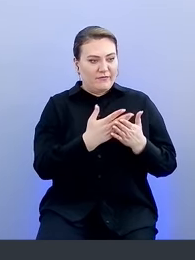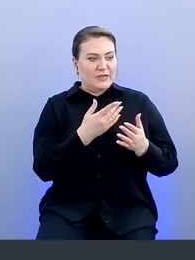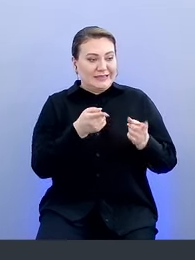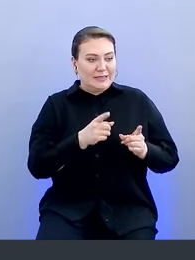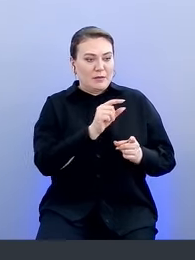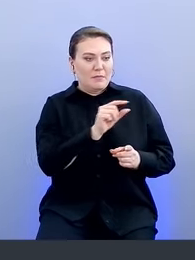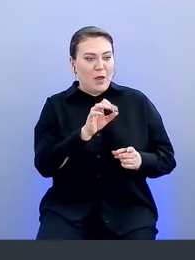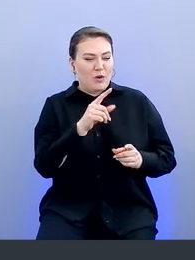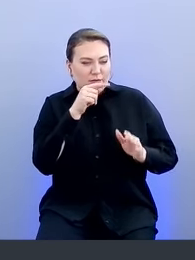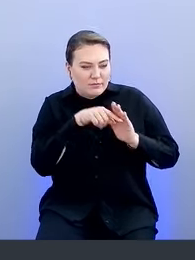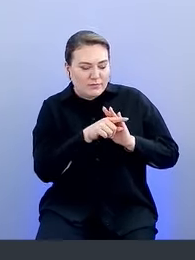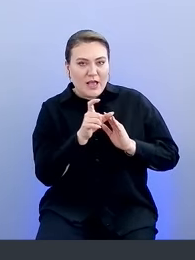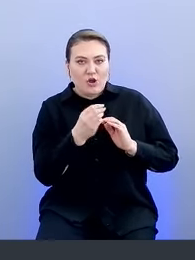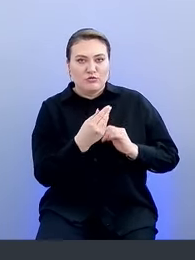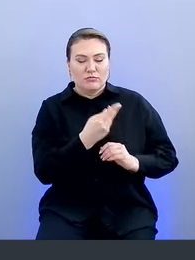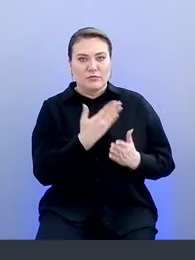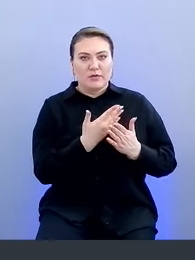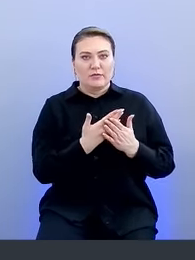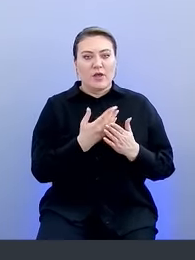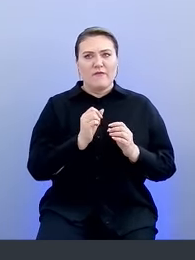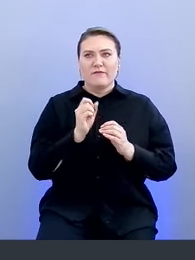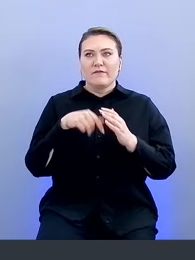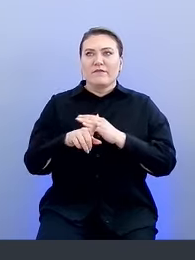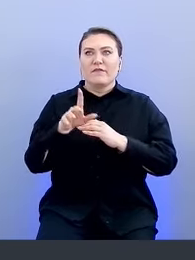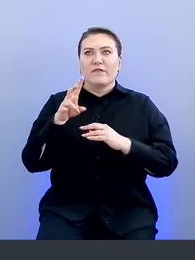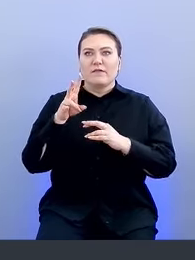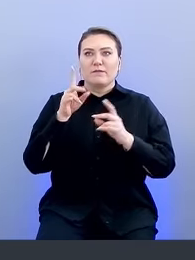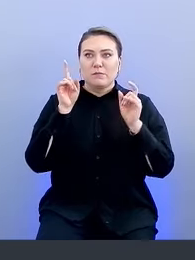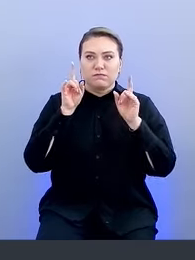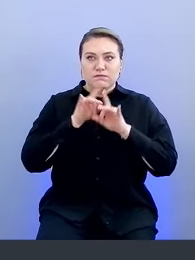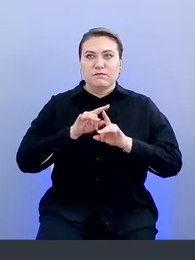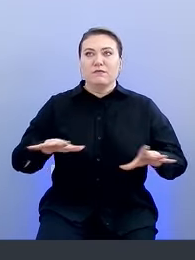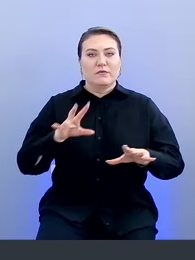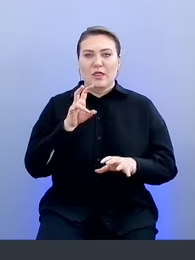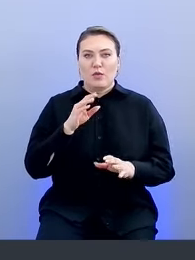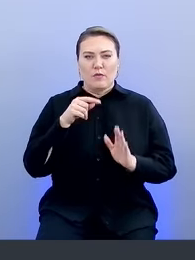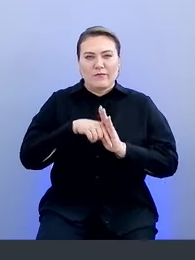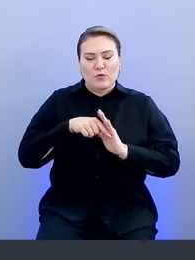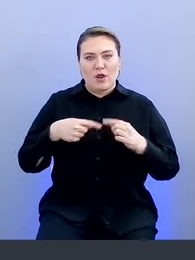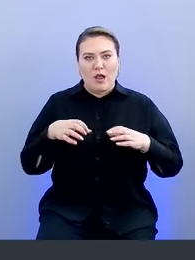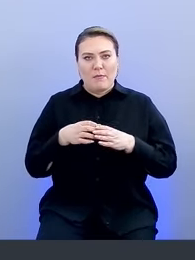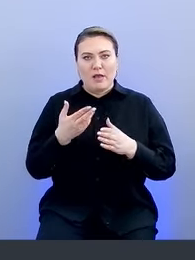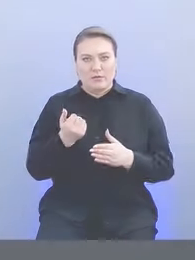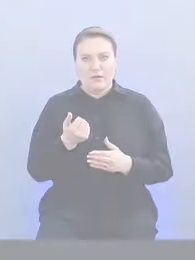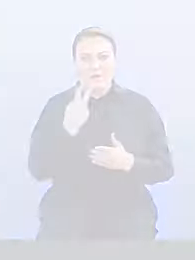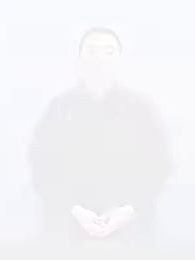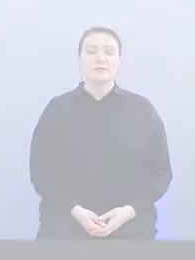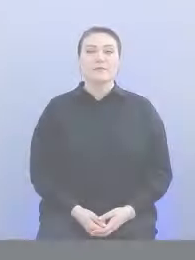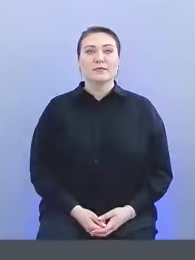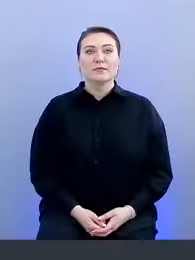или вообще с внешней? есть оно вообще никак во внешне никак не выходит, оно только вот внутри компании? Это да. Спасибо.